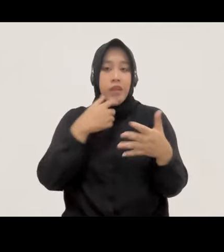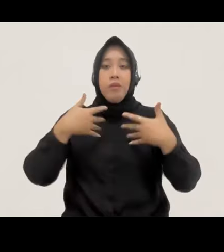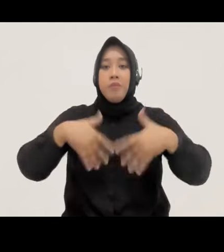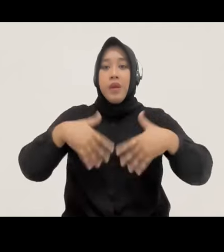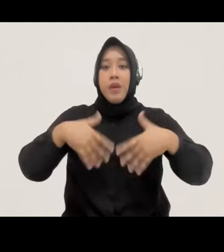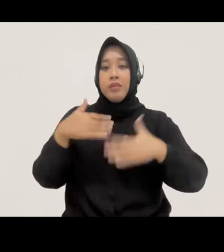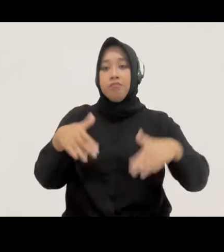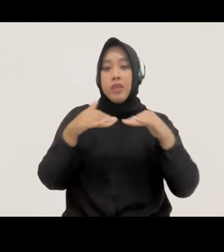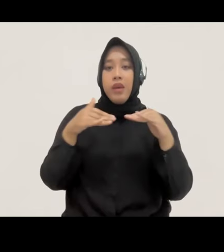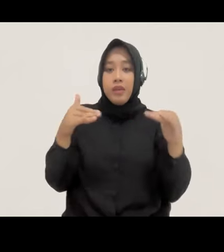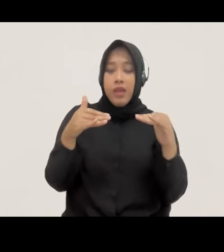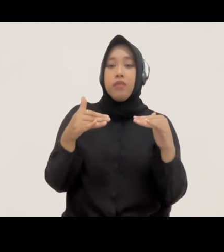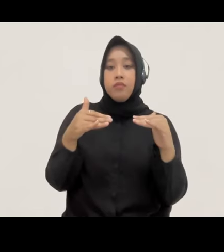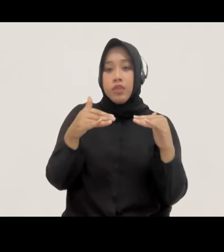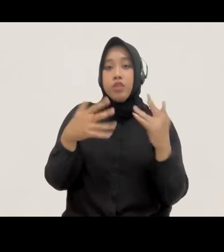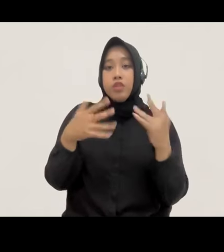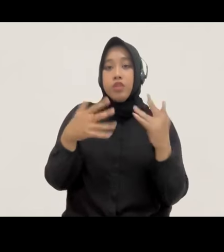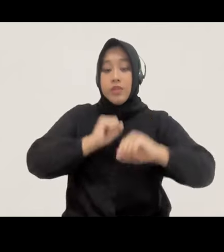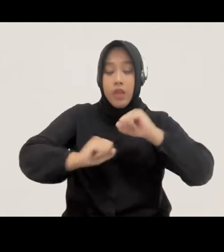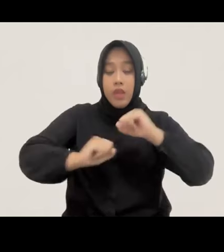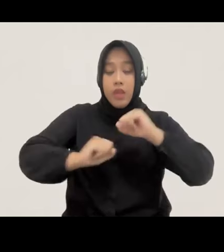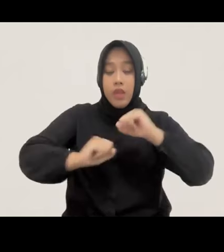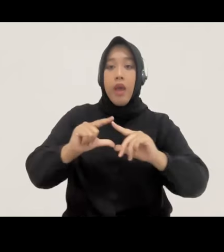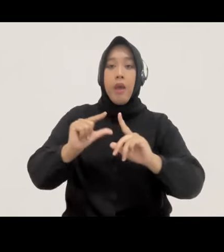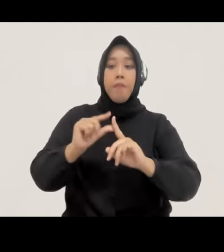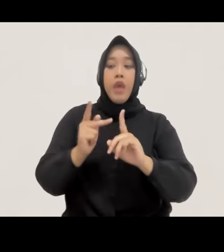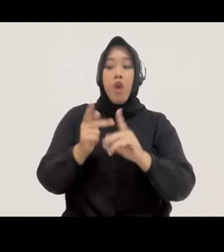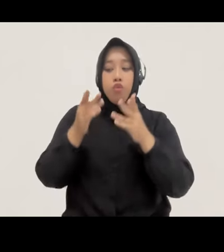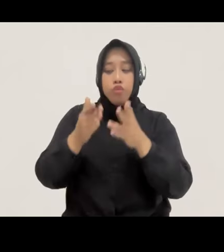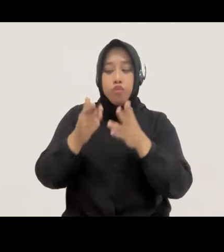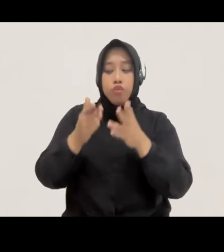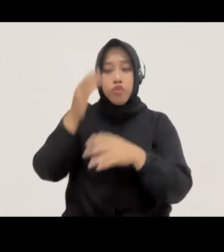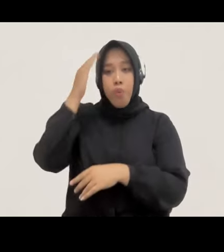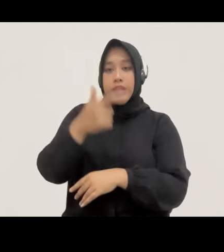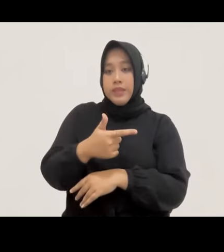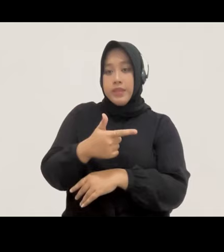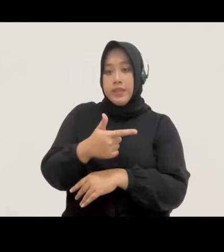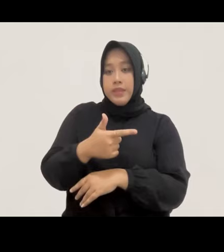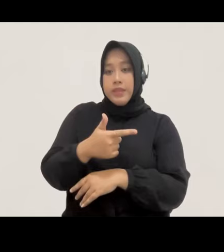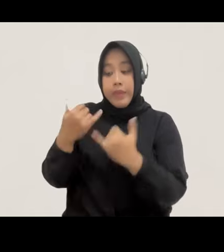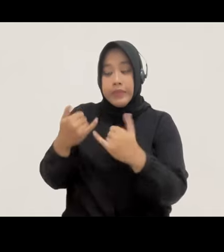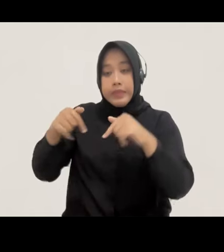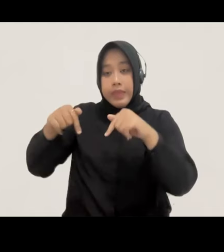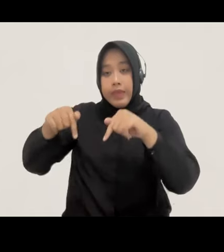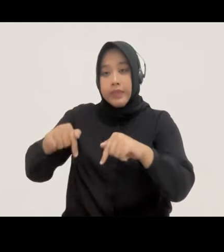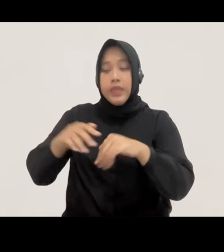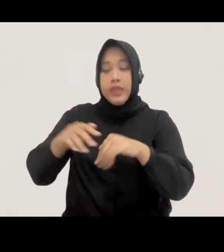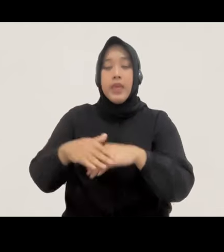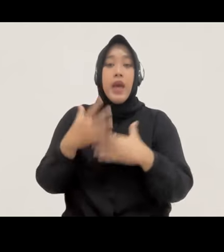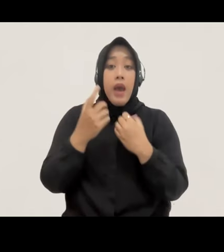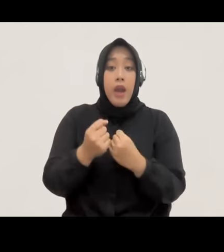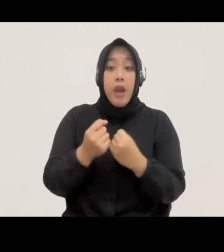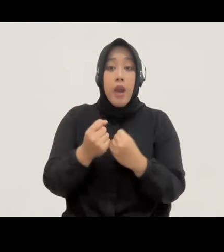restoratif yang sejauh ini sudah dilakukan oleh APH, khususnya Polisian, sampai saat ini. Dan harapannya nanti